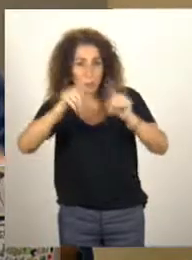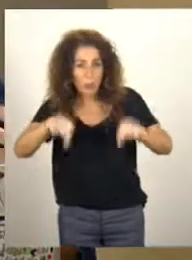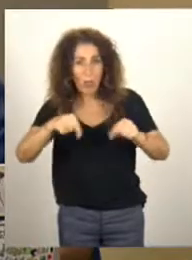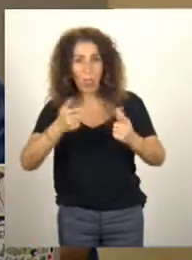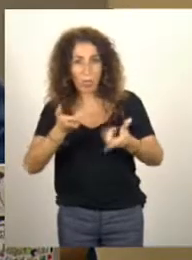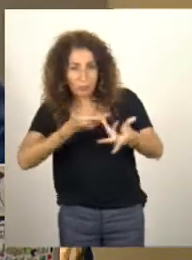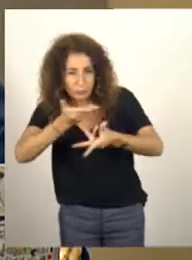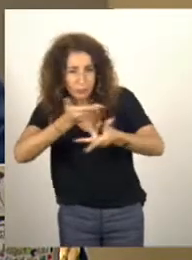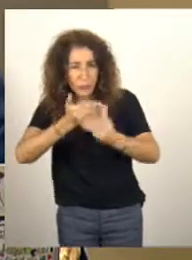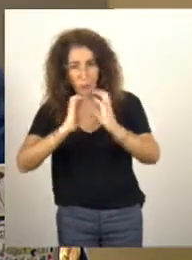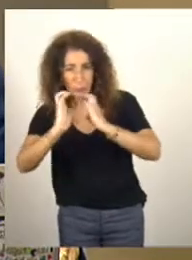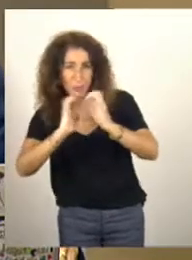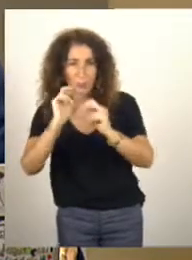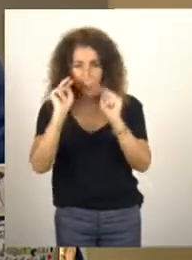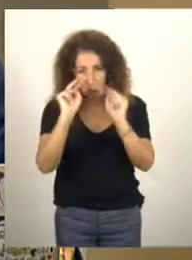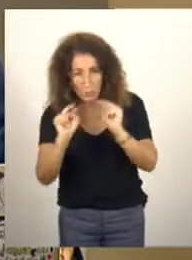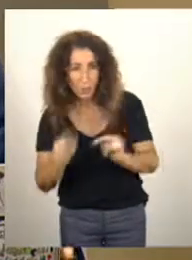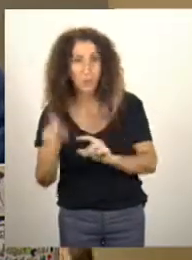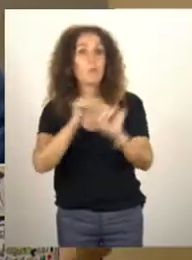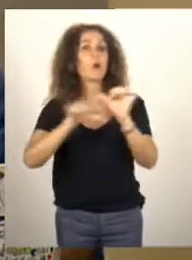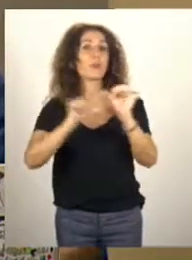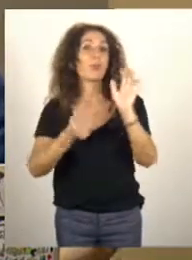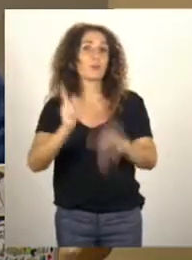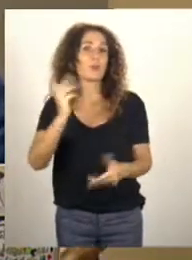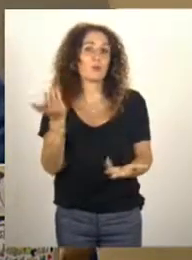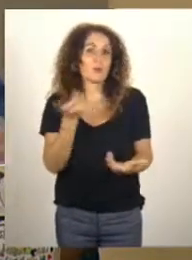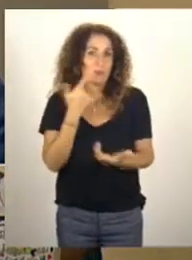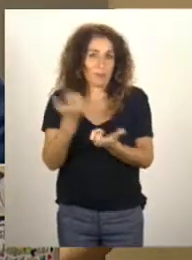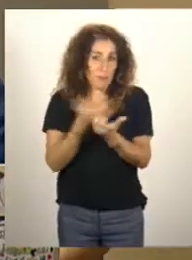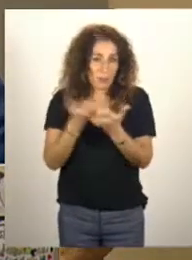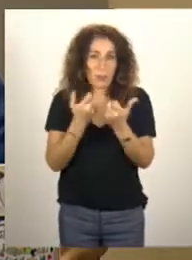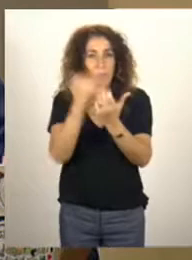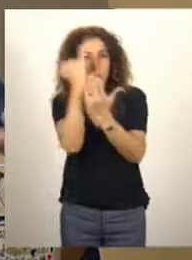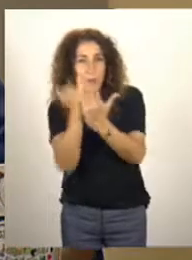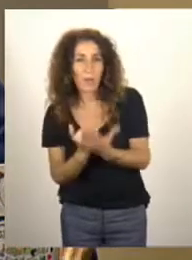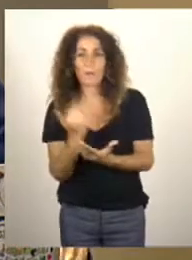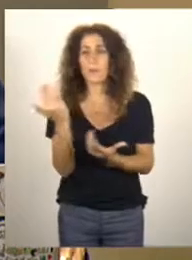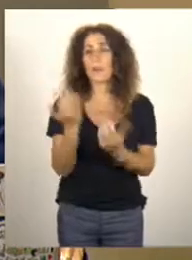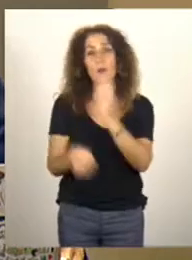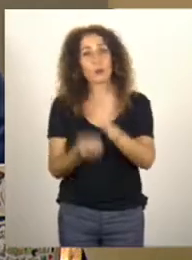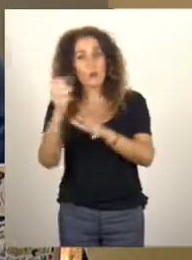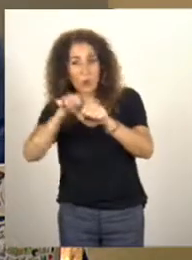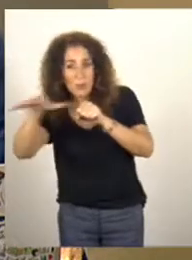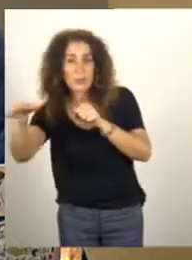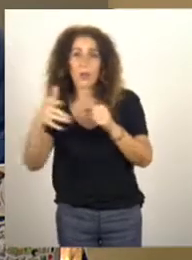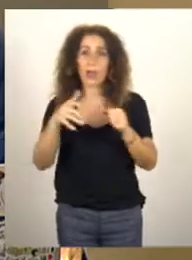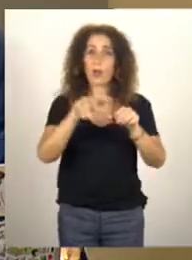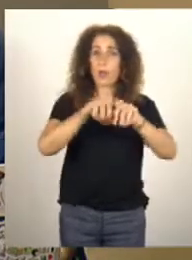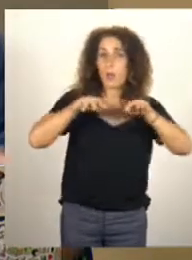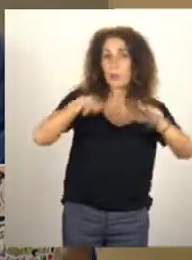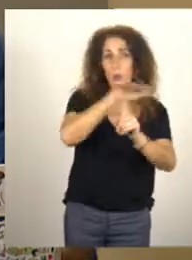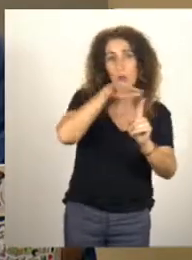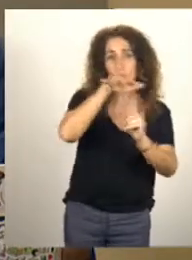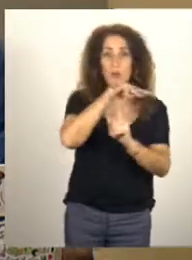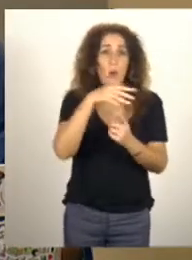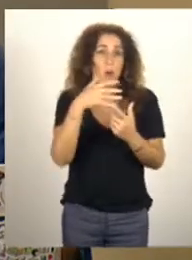être modernisée, qu'on puisse utiliser par exemple des infographies, des nouveaux médias, des réseaux sociaux pour que les